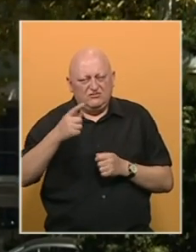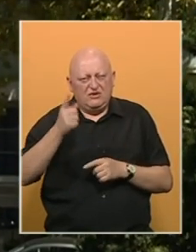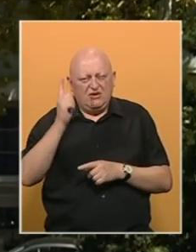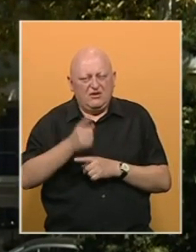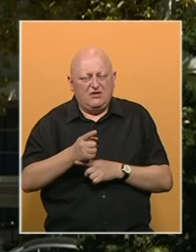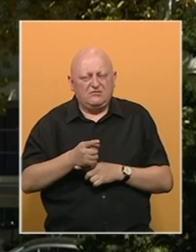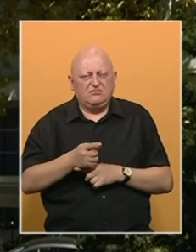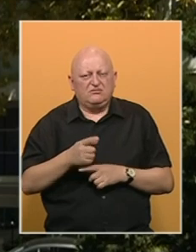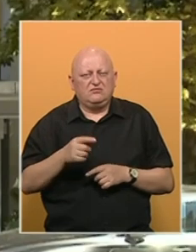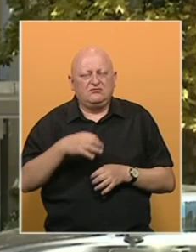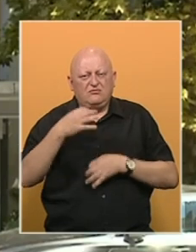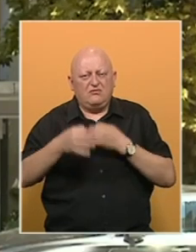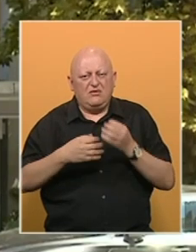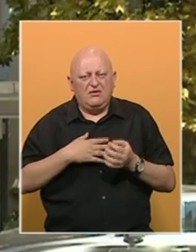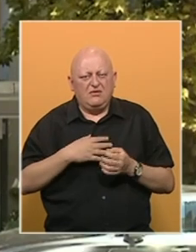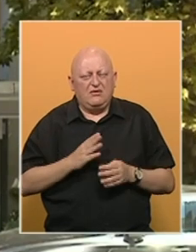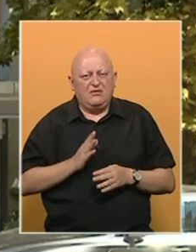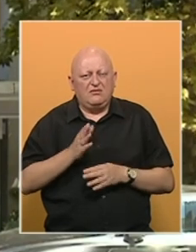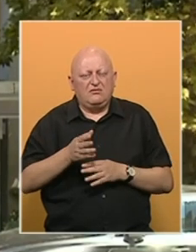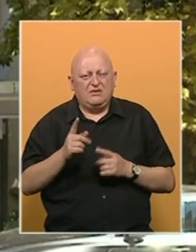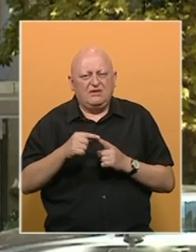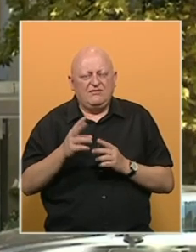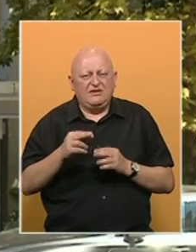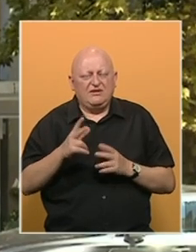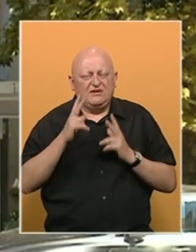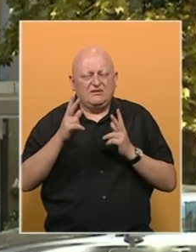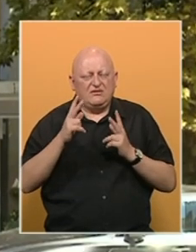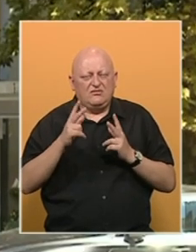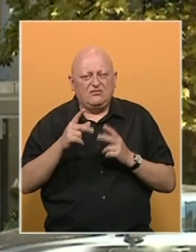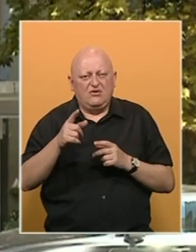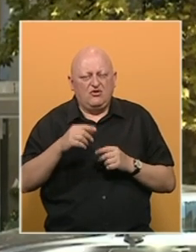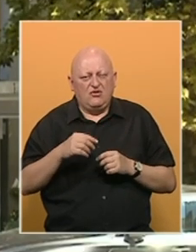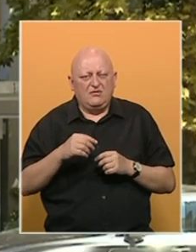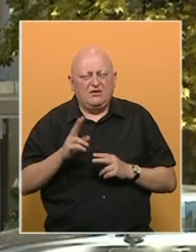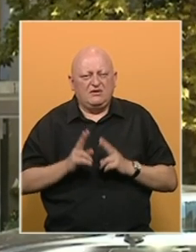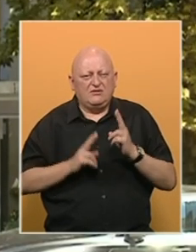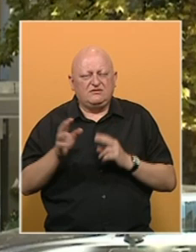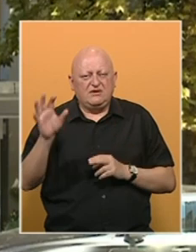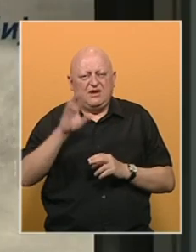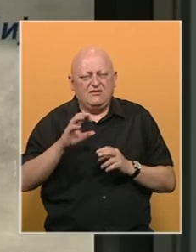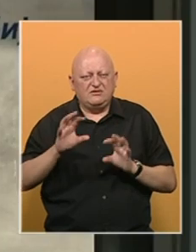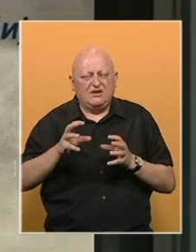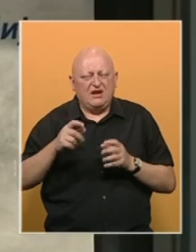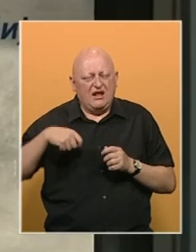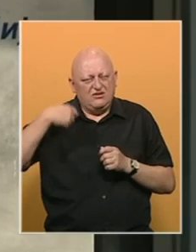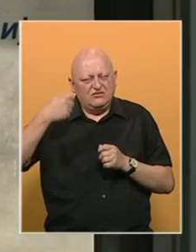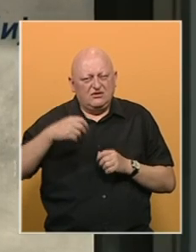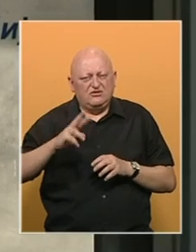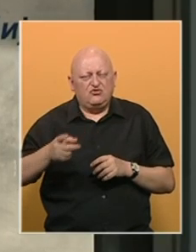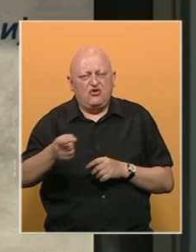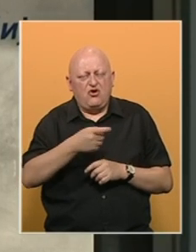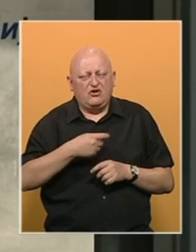odluka primorava da prispitaju svoje prisustvo na Twitteru i zatraže da se o tome izjasni Evropska radiodifuzna unija i druge